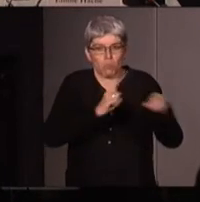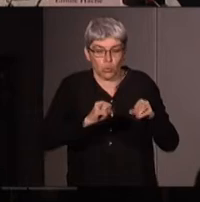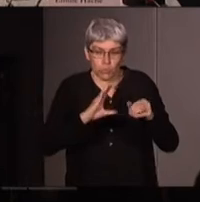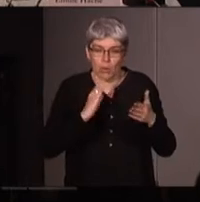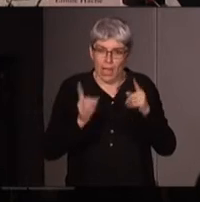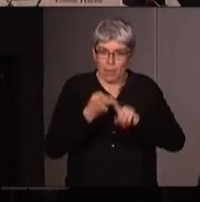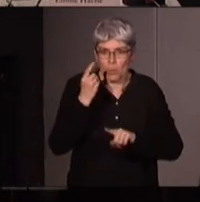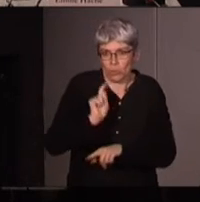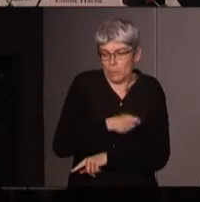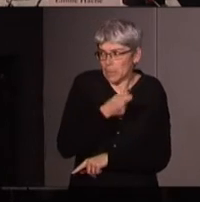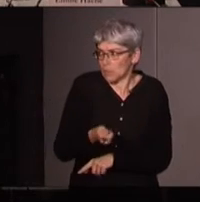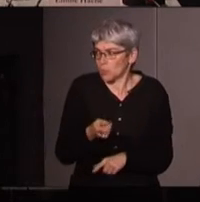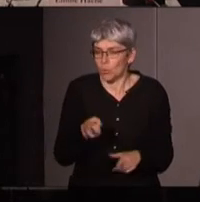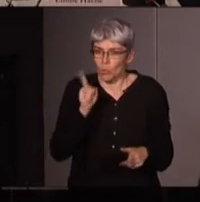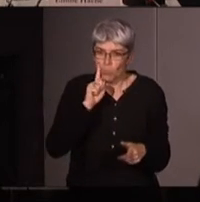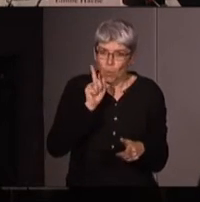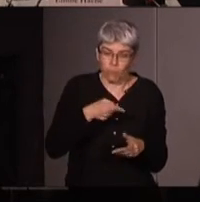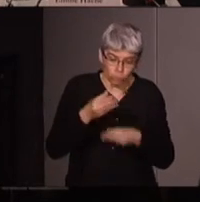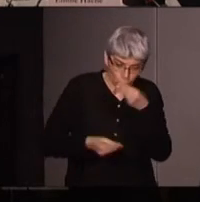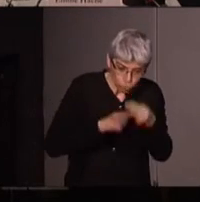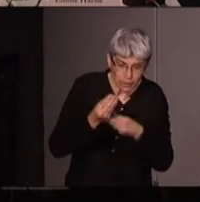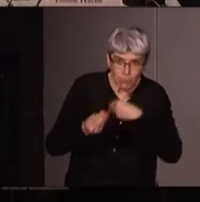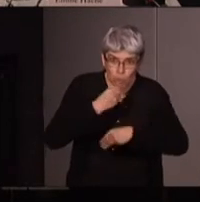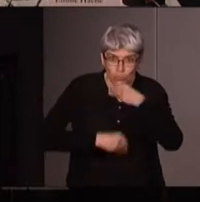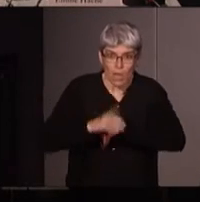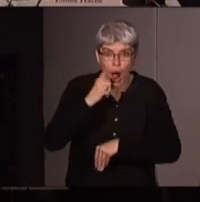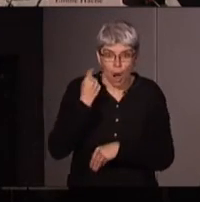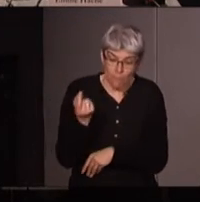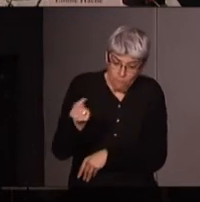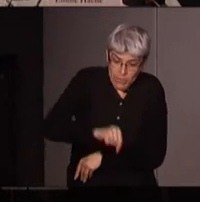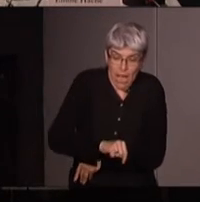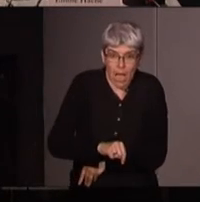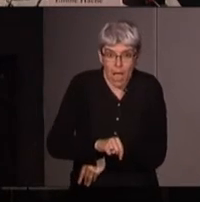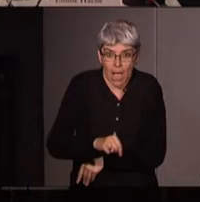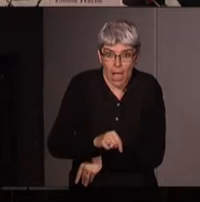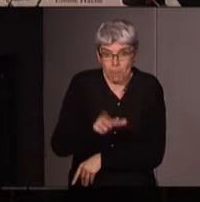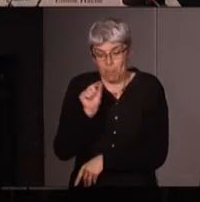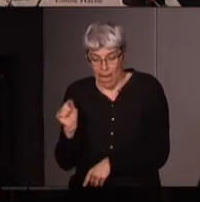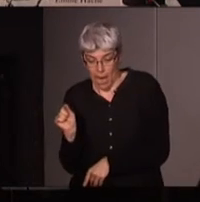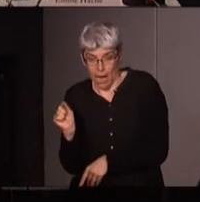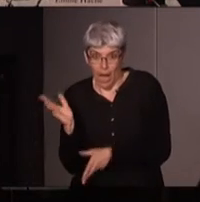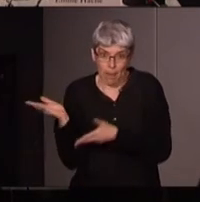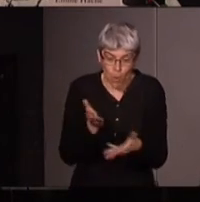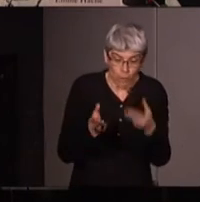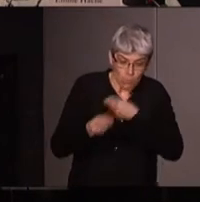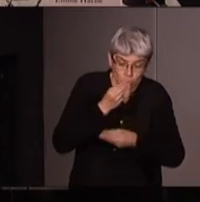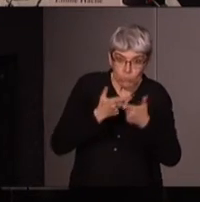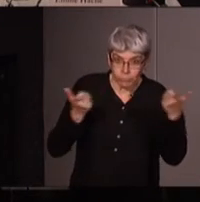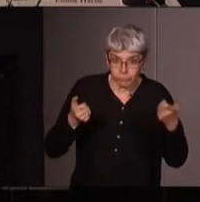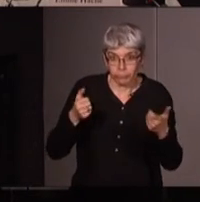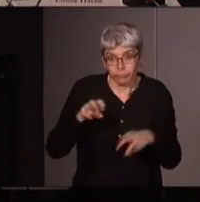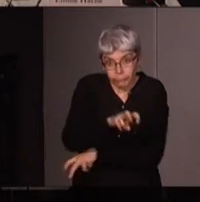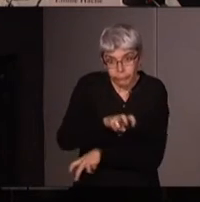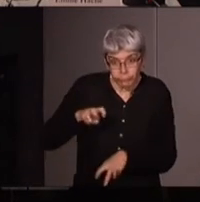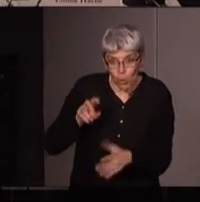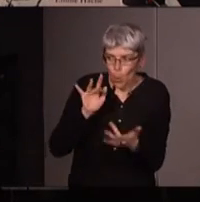important évidemment puisqu'il fallait ravitailler etc donc les hommes venaient et repartaient venaient et repartaient et faisaient